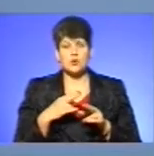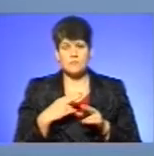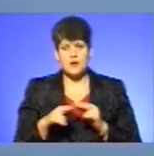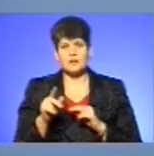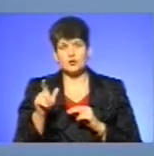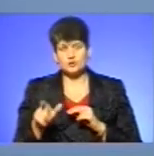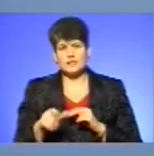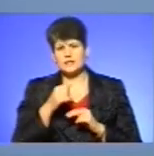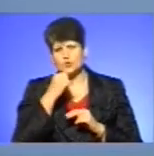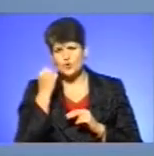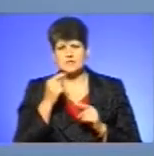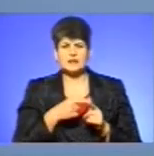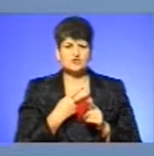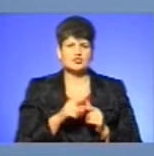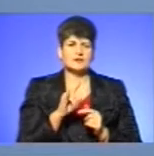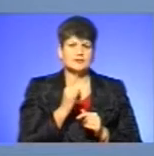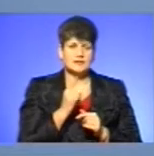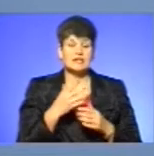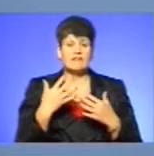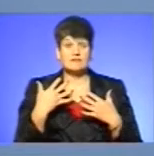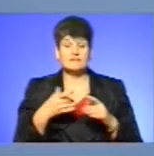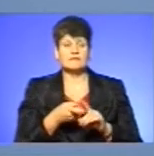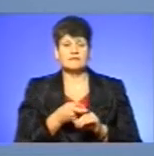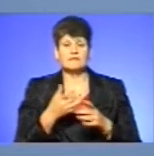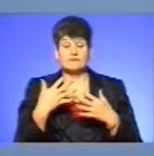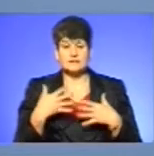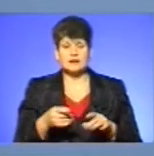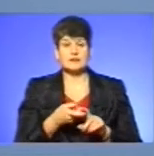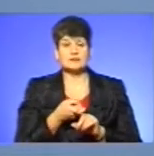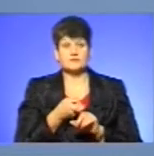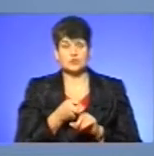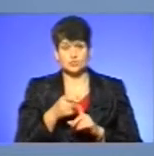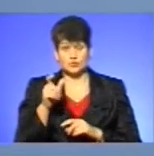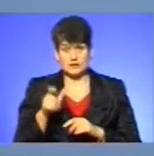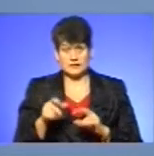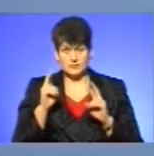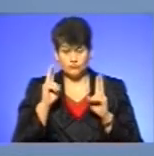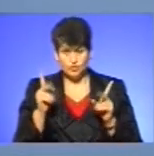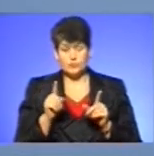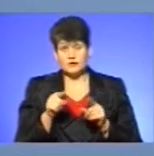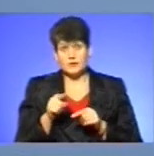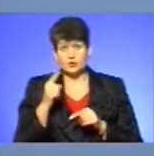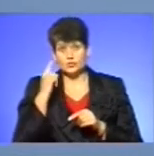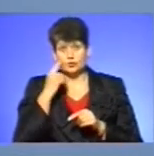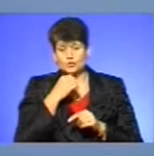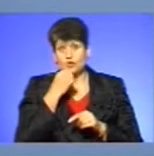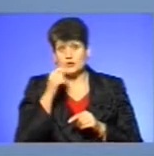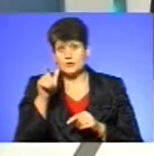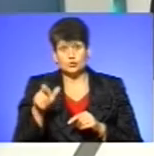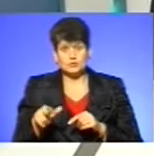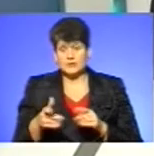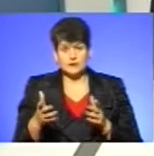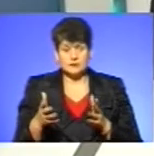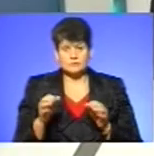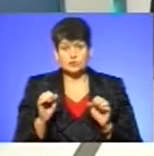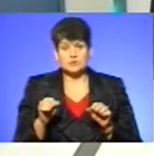це пропала дитина. Якщо Ви втратили контакт з такою людиною і невідомою, і у Вас є підозра, що така дитина, ну, доросла людина, чи може